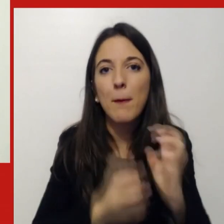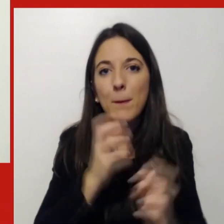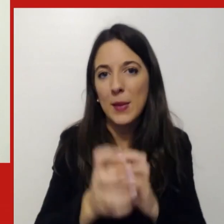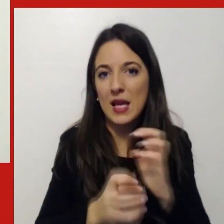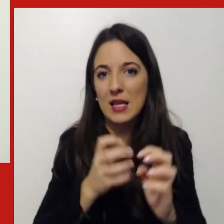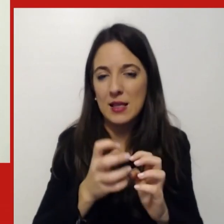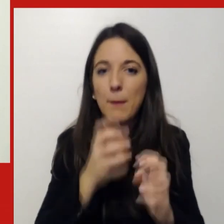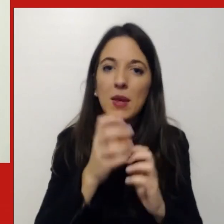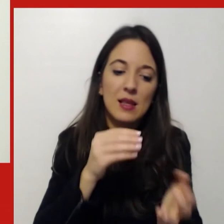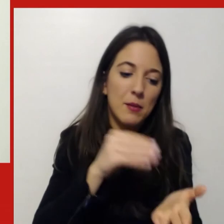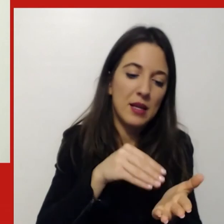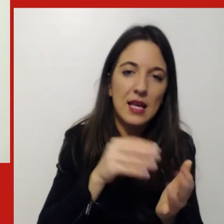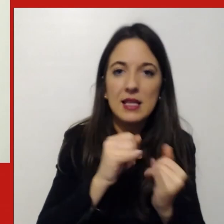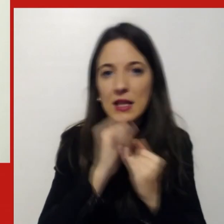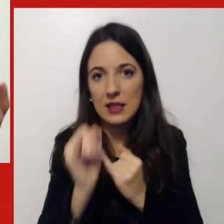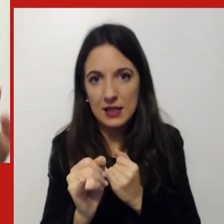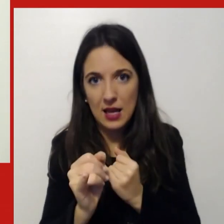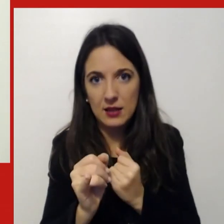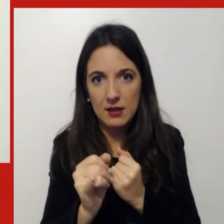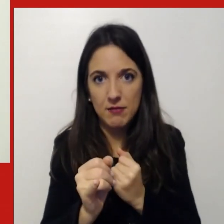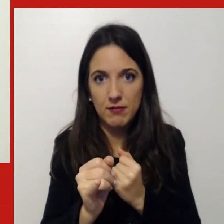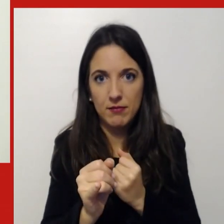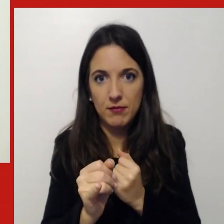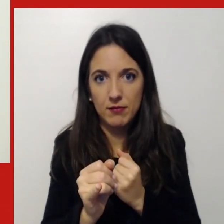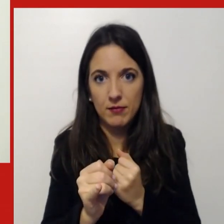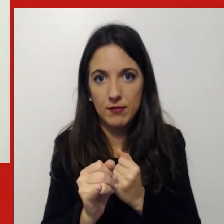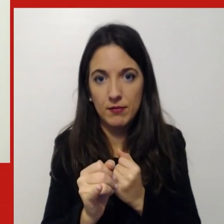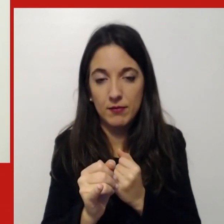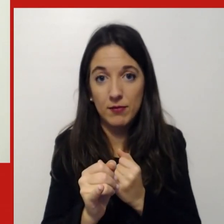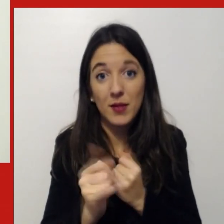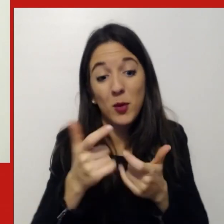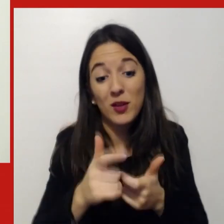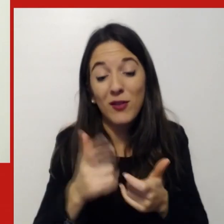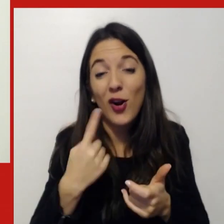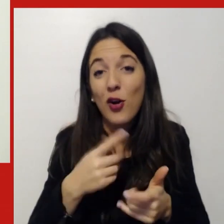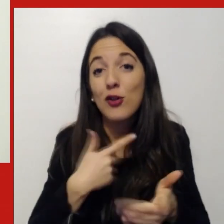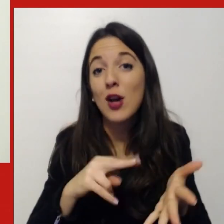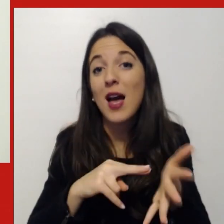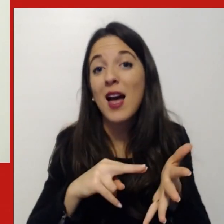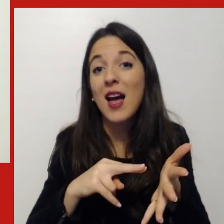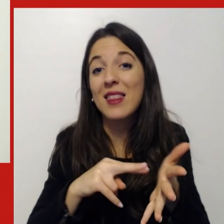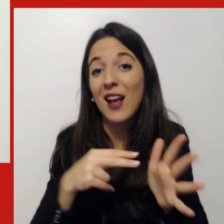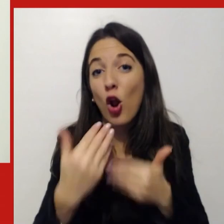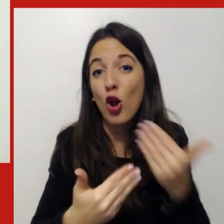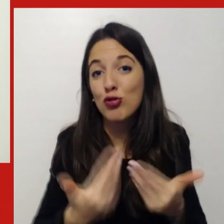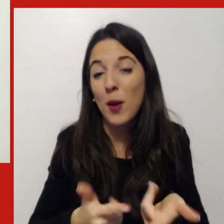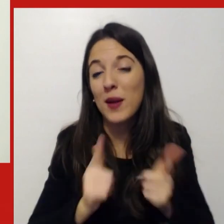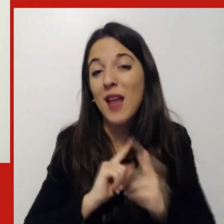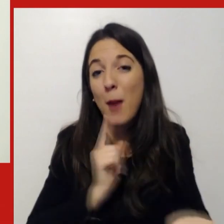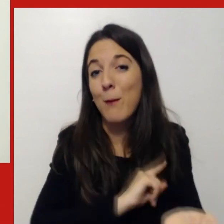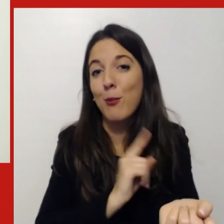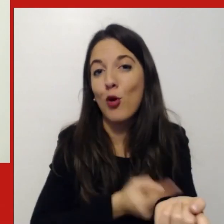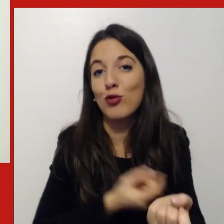usare al meglio questi nuovi superpoteri che abbiamo acquisito l'altra